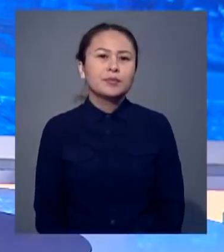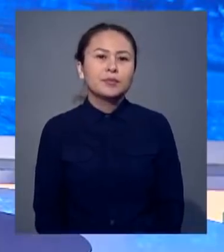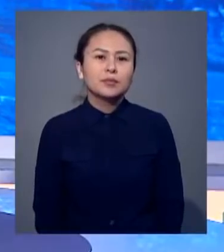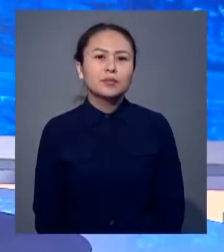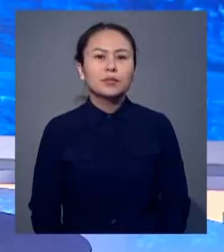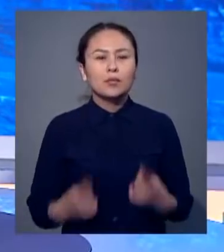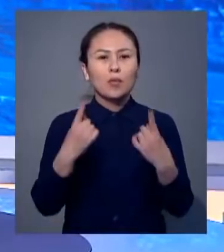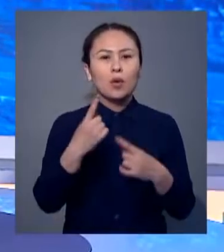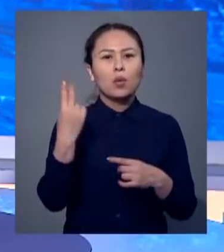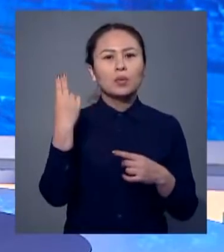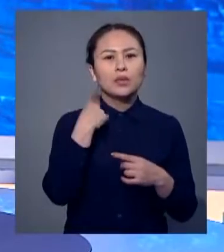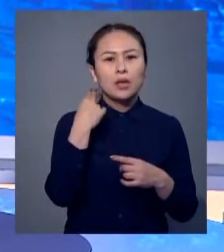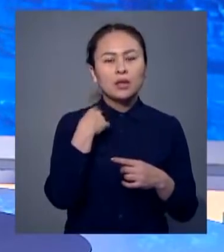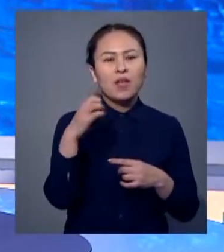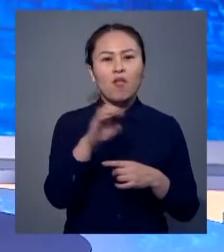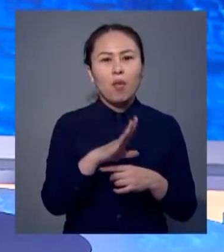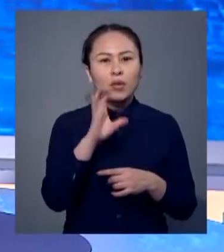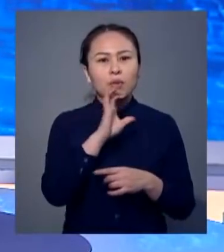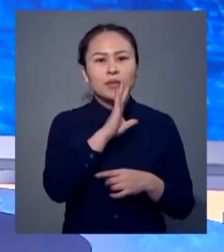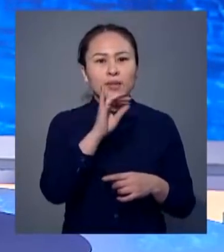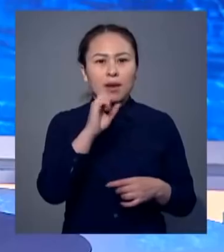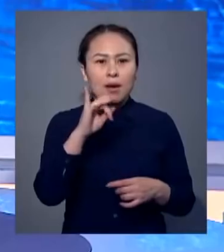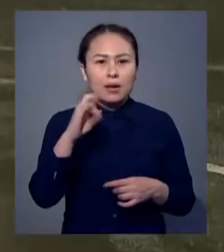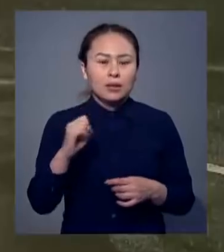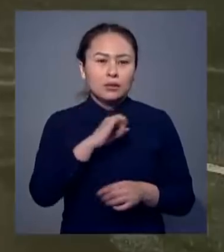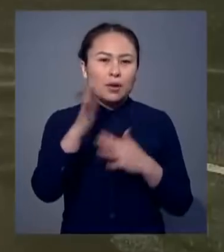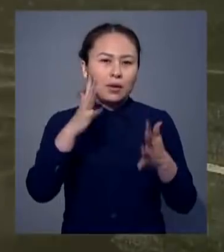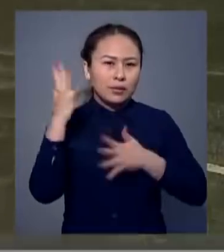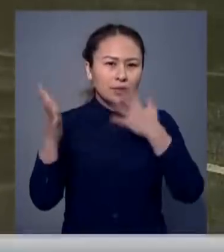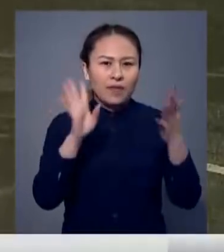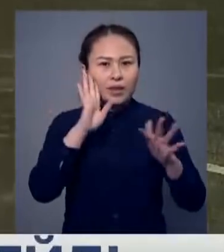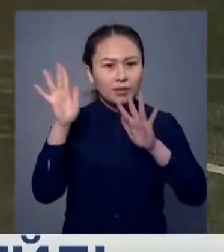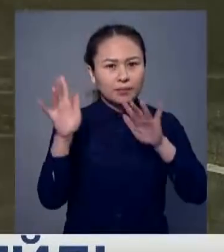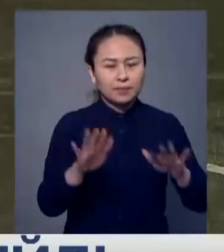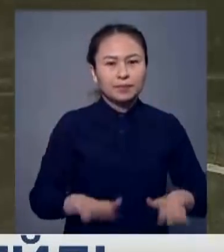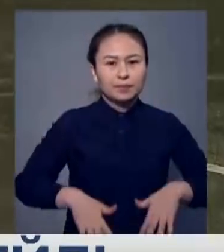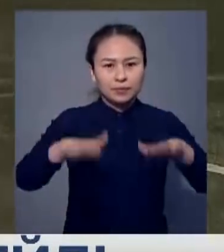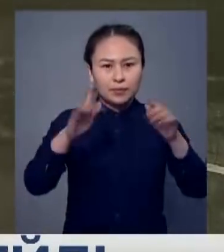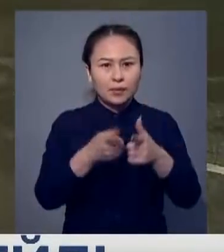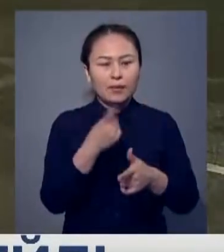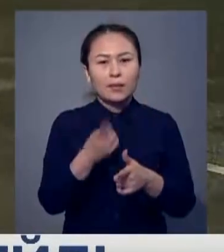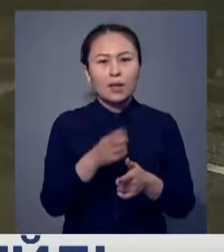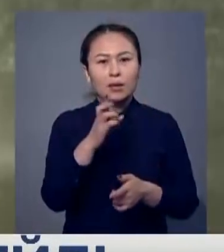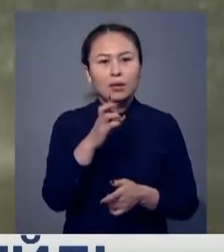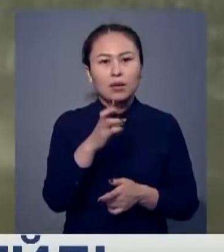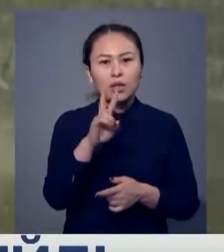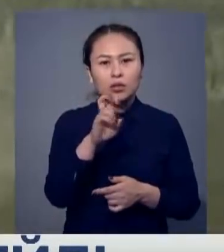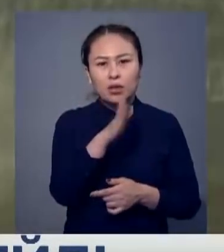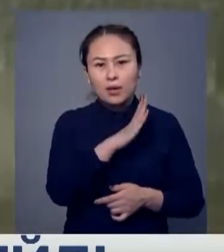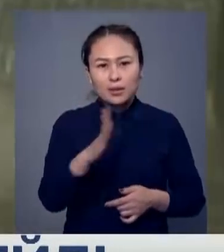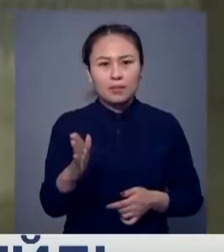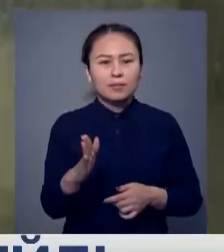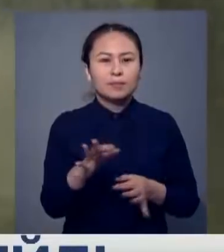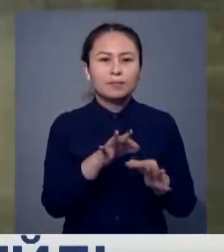Құл Британия мен Еропаның солтүсігіне сияра дауылы соғып, су тасқыны қауіп өкшейді. Британияда 200-ден астам